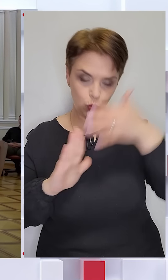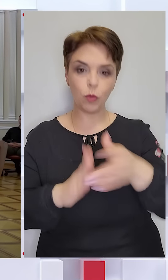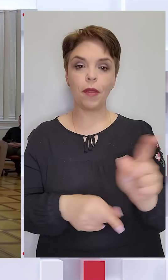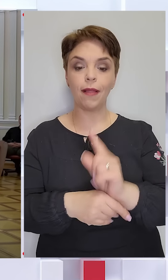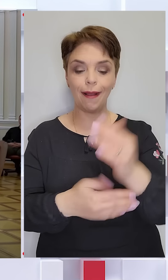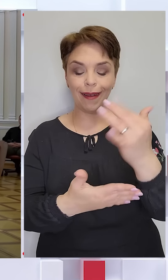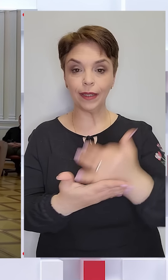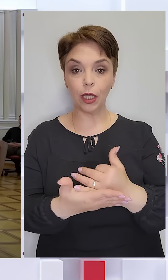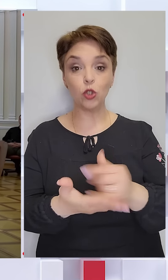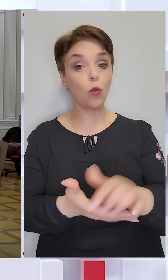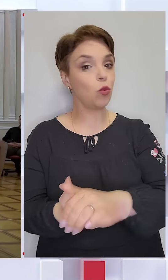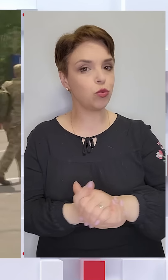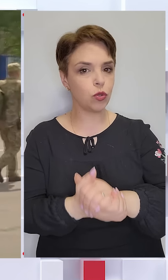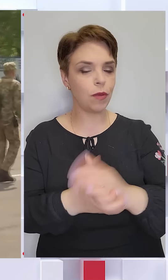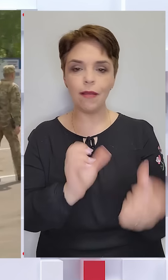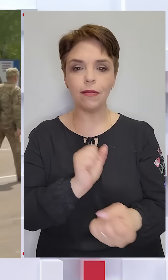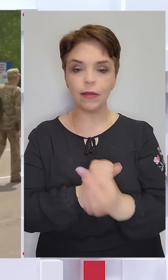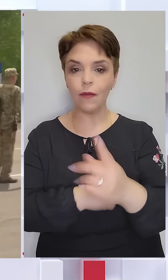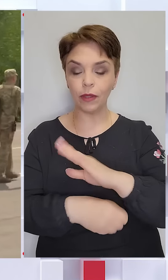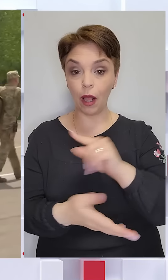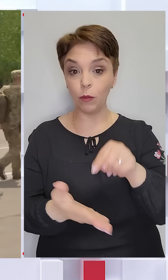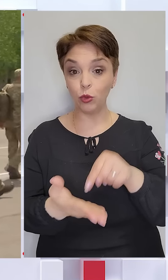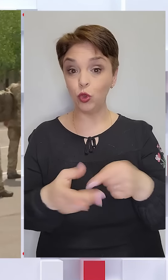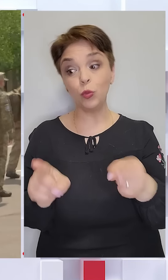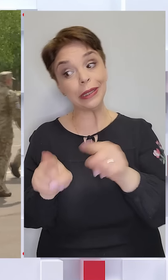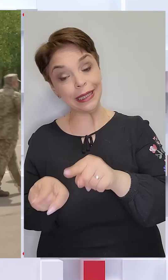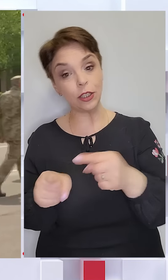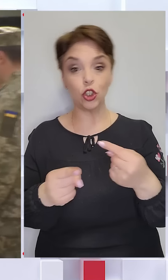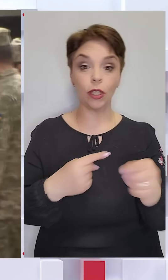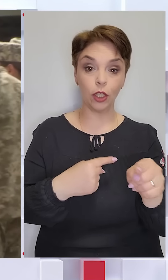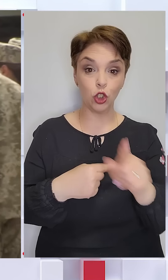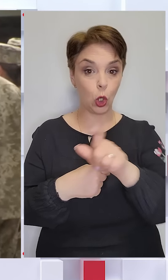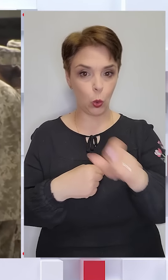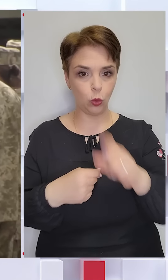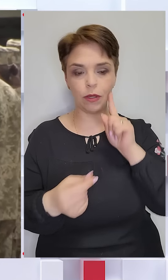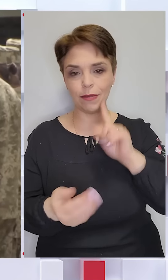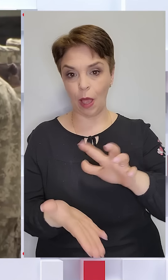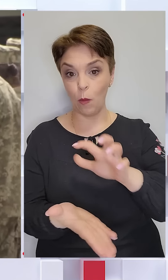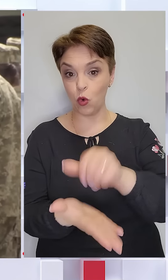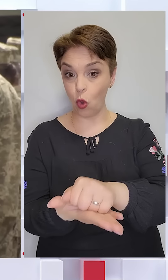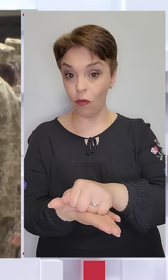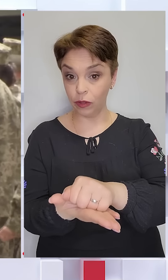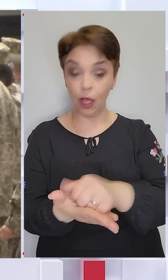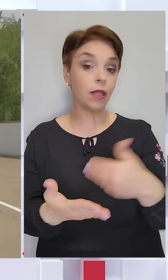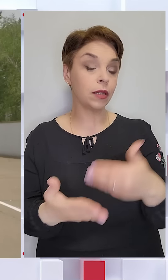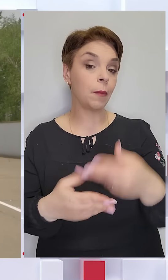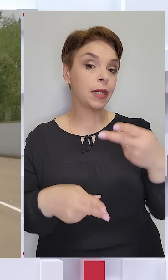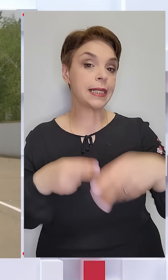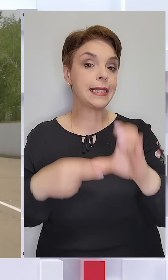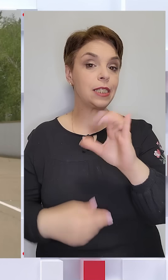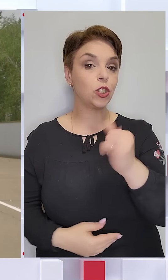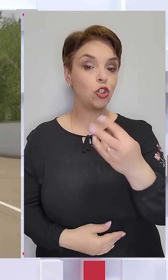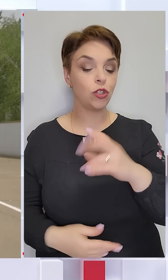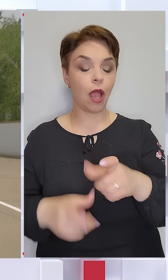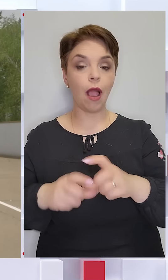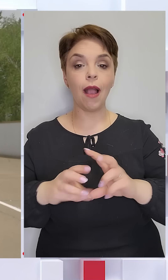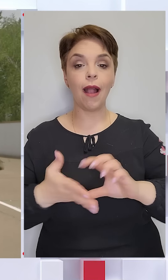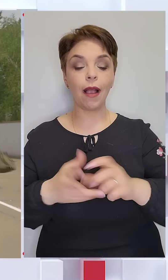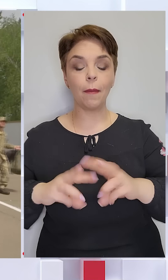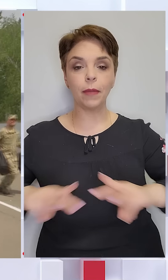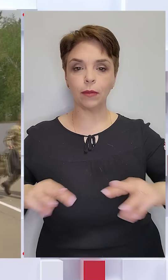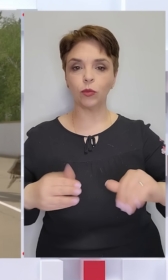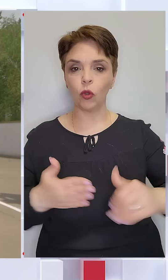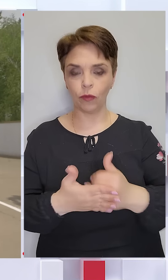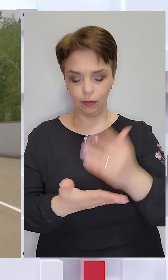критерії, аби у суспільства не виникало питань, чому ті чи інші люди є заброньованими. Наприкінці січня Кабмін оприлюднив